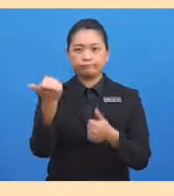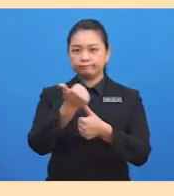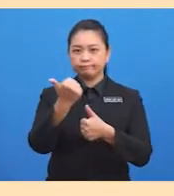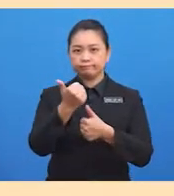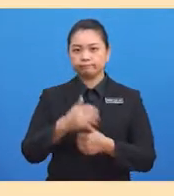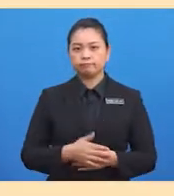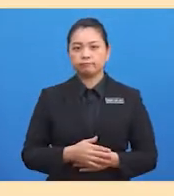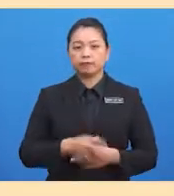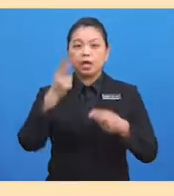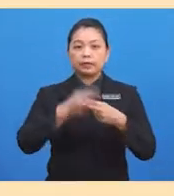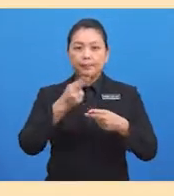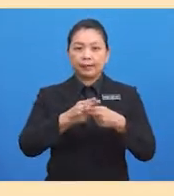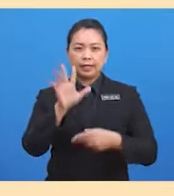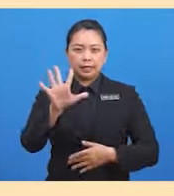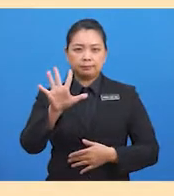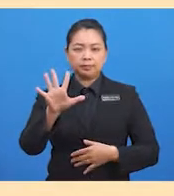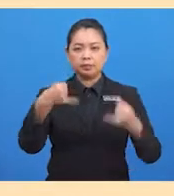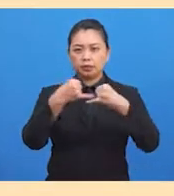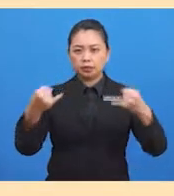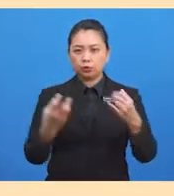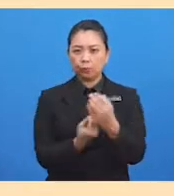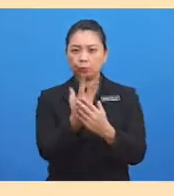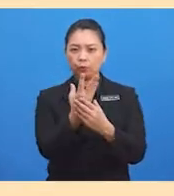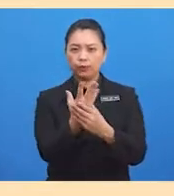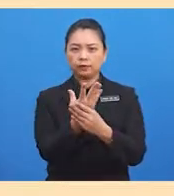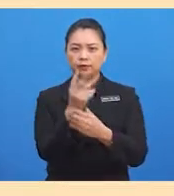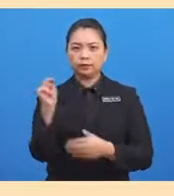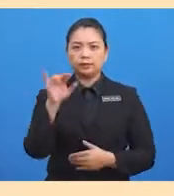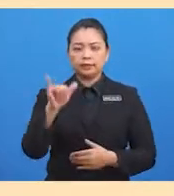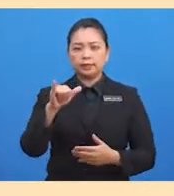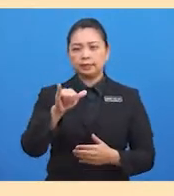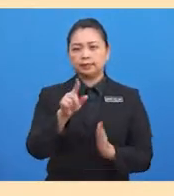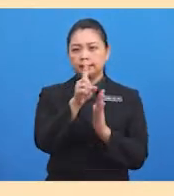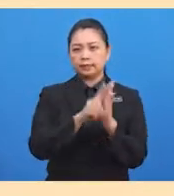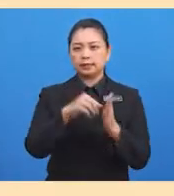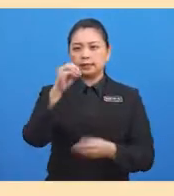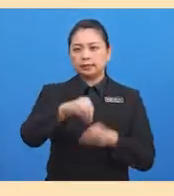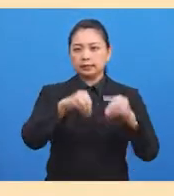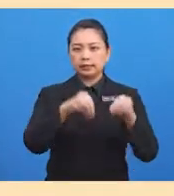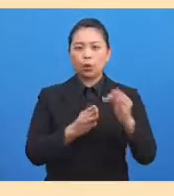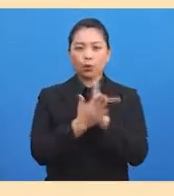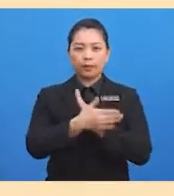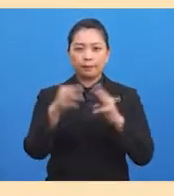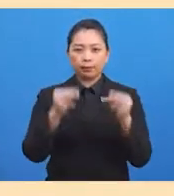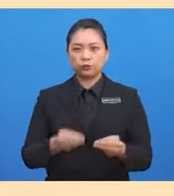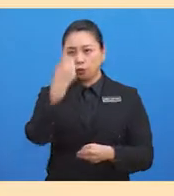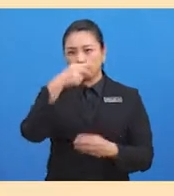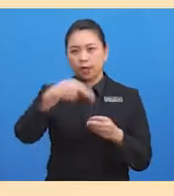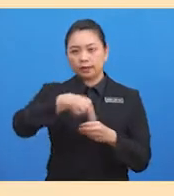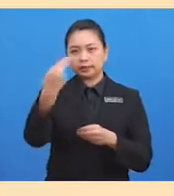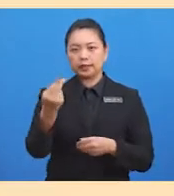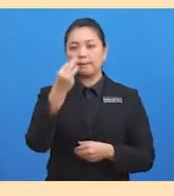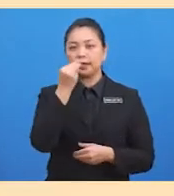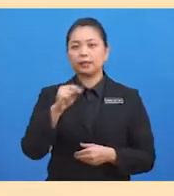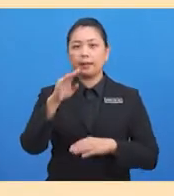lima jenis tumbuhan yang ditanam oleh manusia untuk menghasilkan makanan pada zaman sekarang.